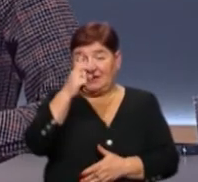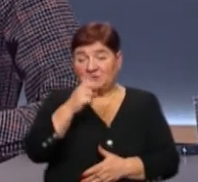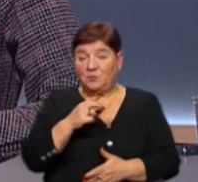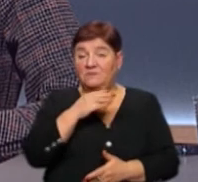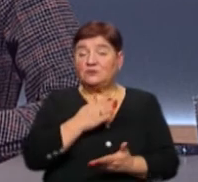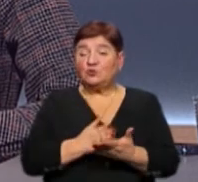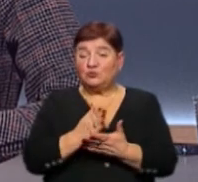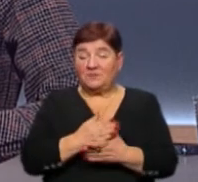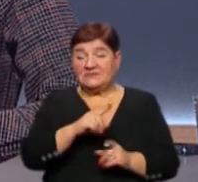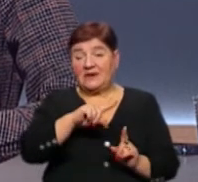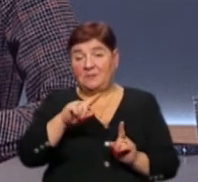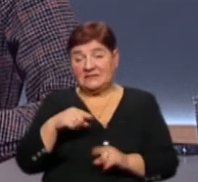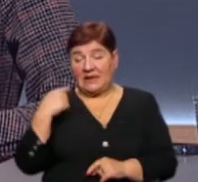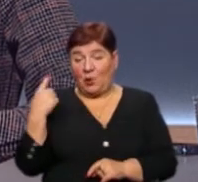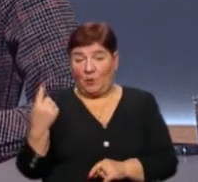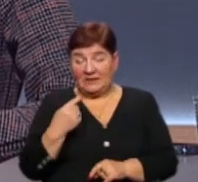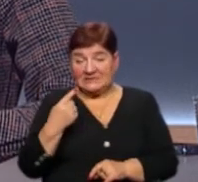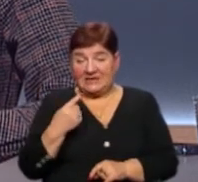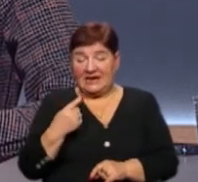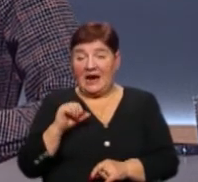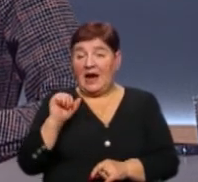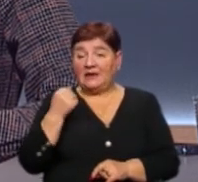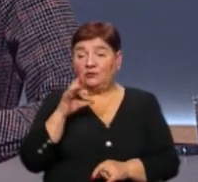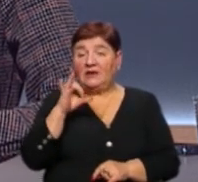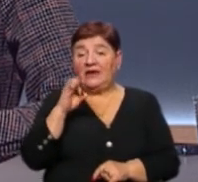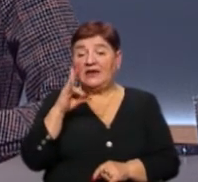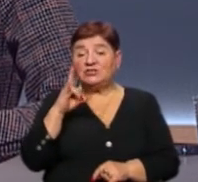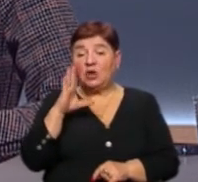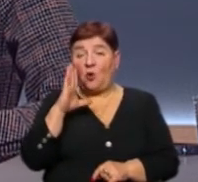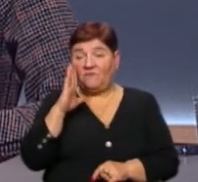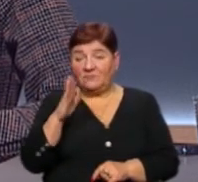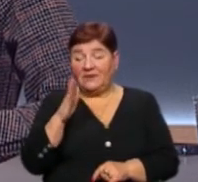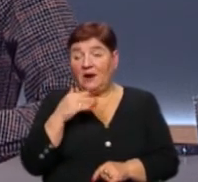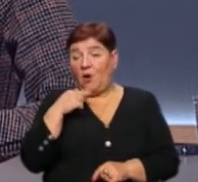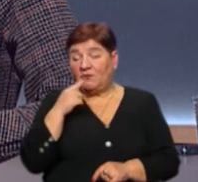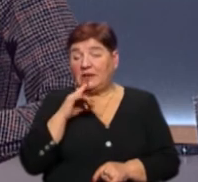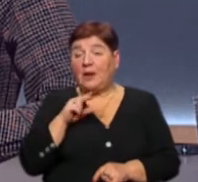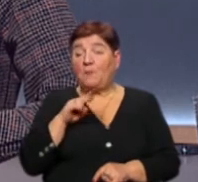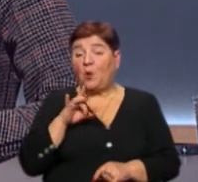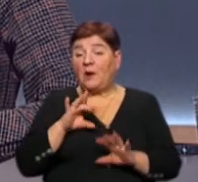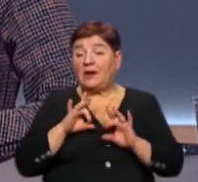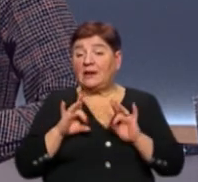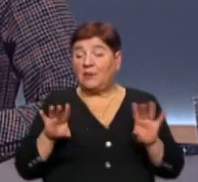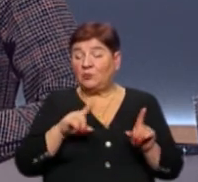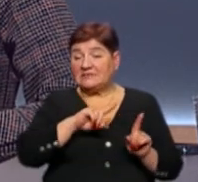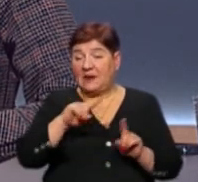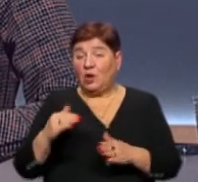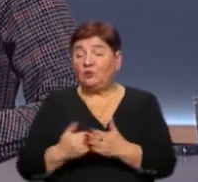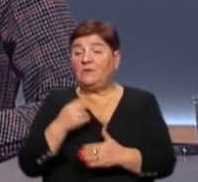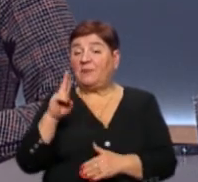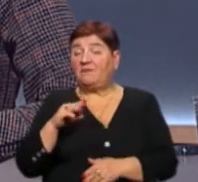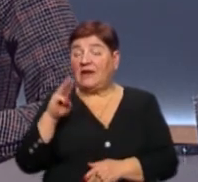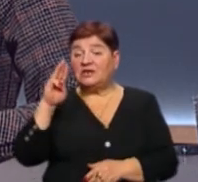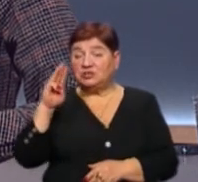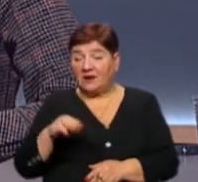Держпродспоживслужби в Закарпатській області. Анатолій Рижиков говорили про рекламу на Закарпатті, нові правила та